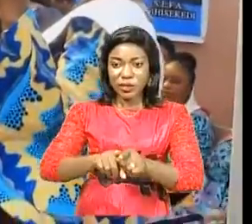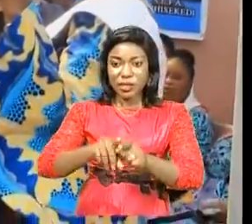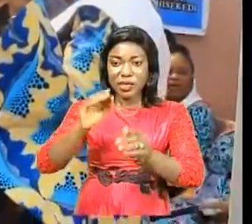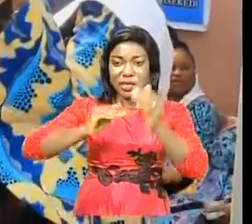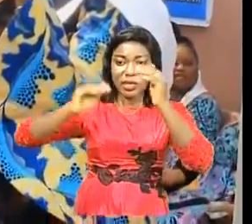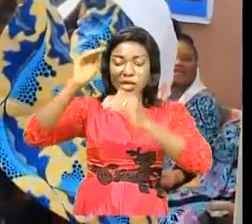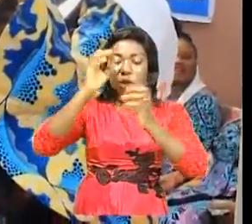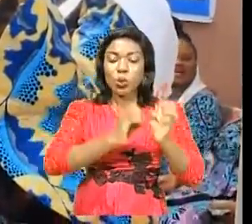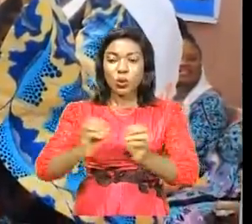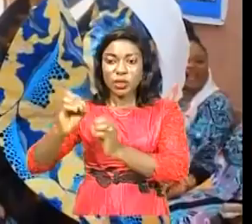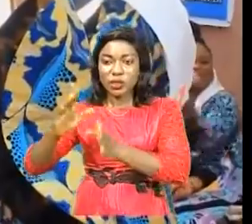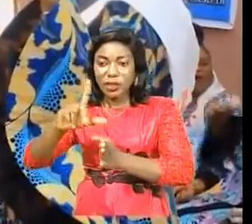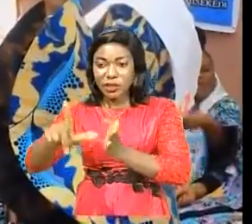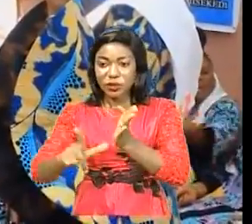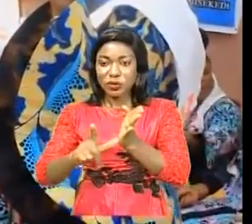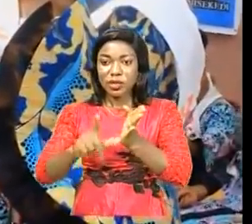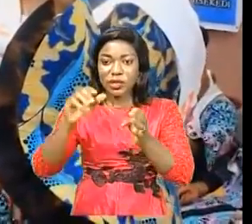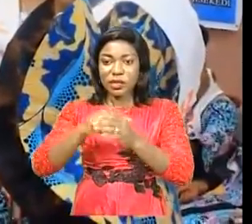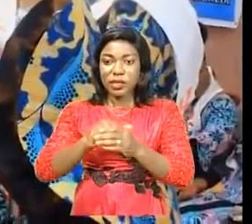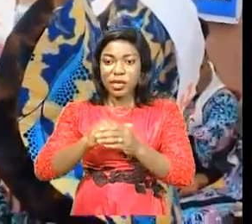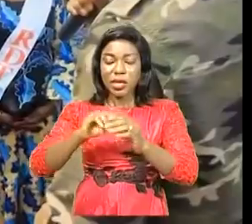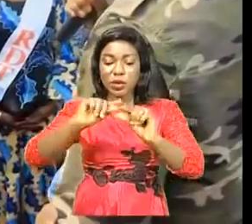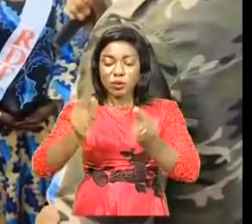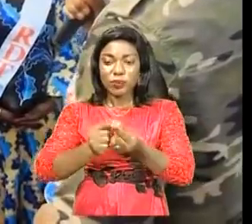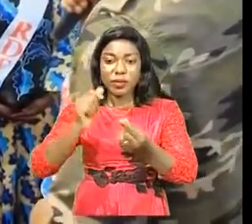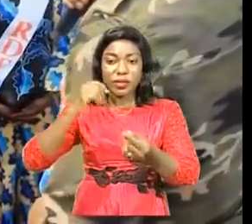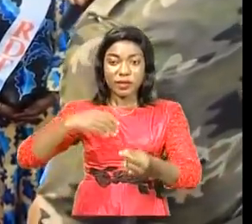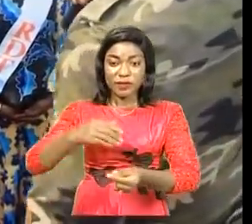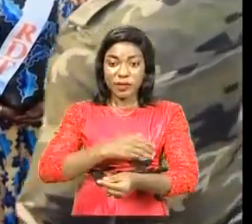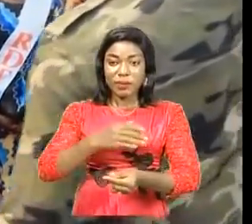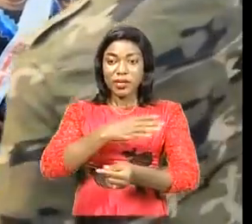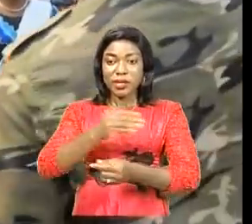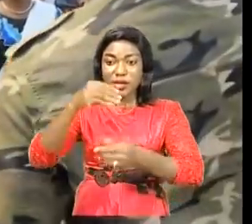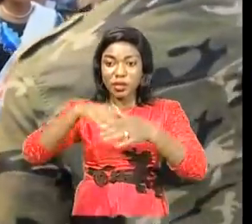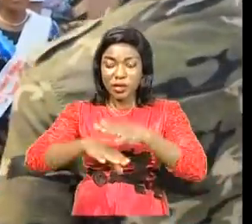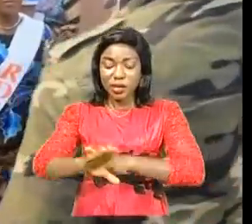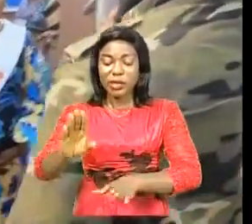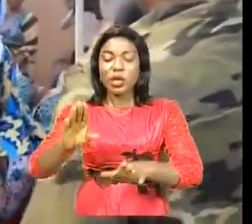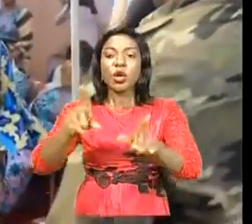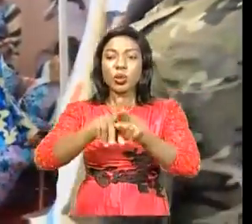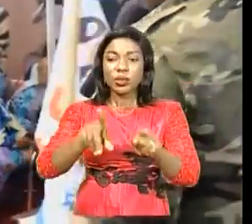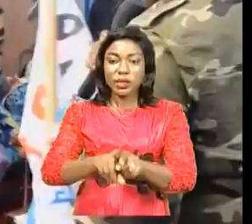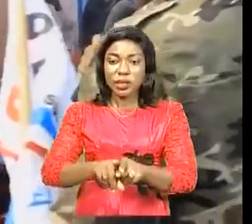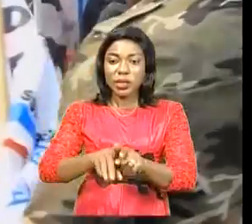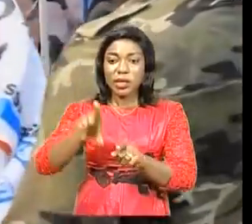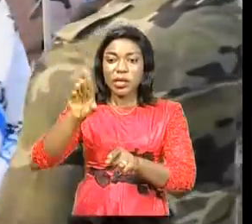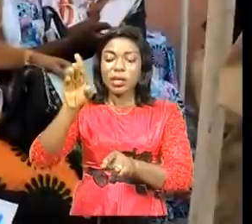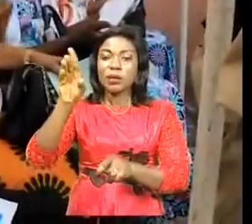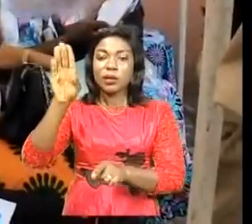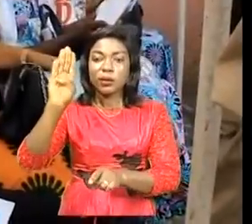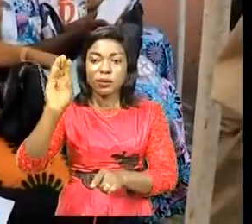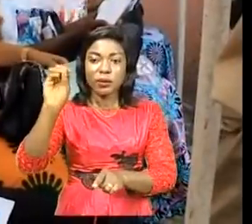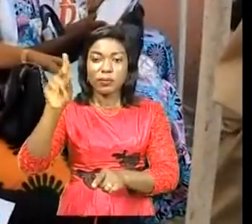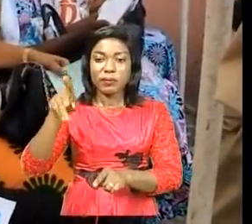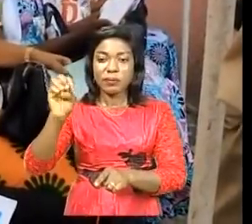coordonnatrice adjointe de la Confédération des Femmes et l'entrante Cathy Eleka Bompeli a salué les